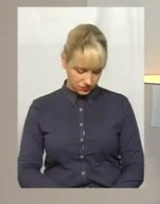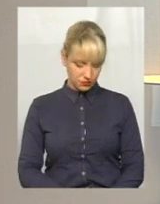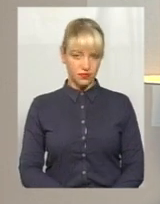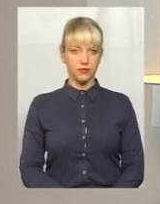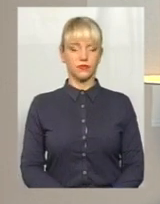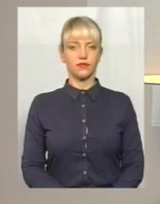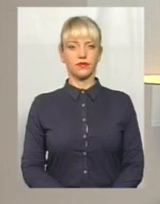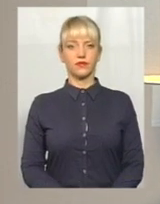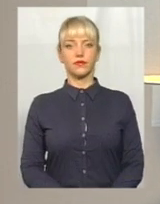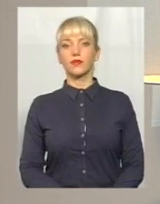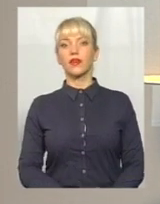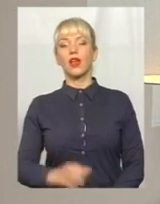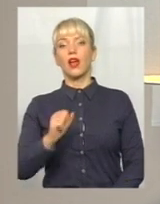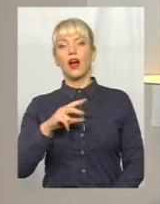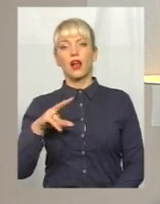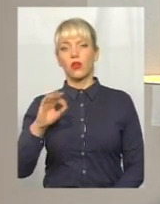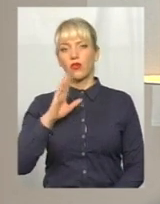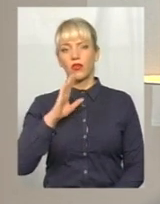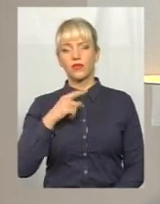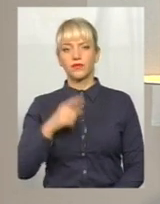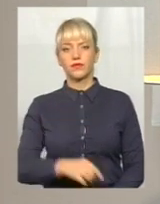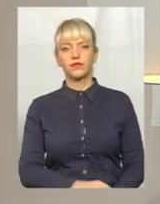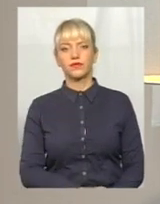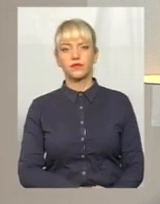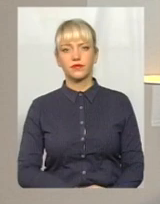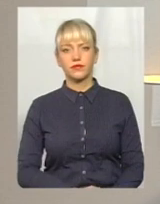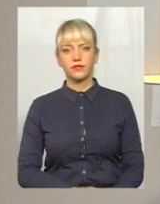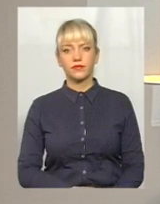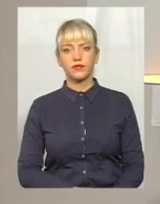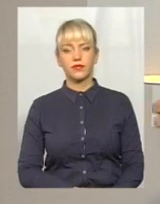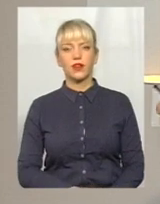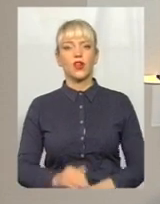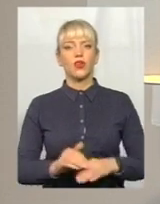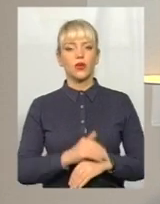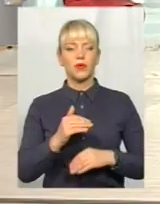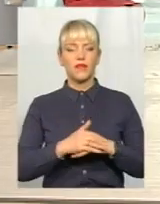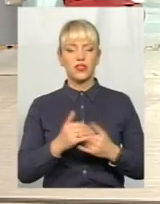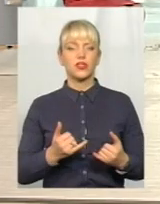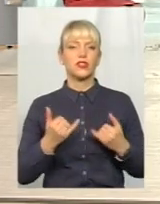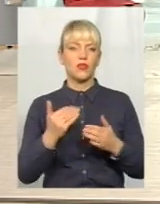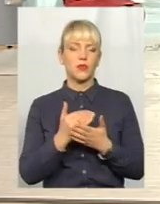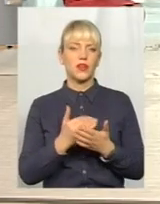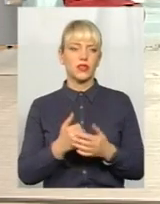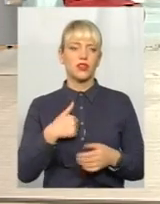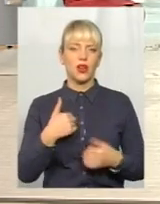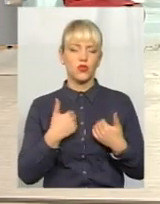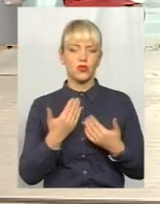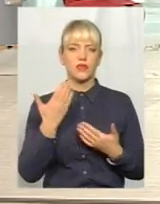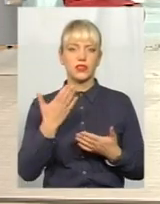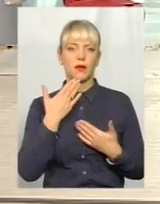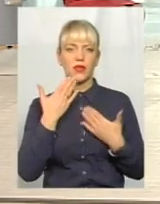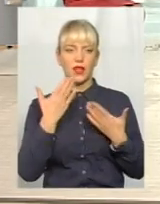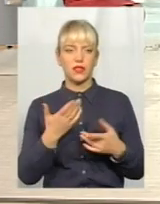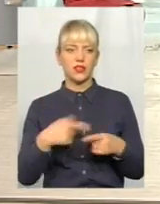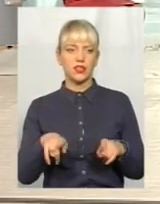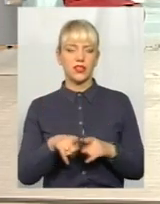Добрий вечір, ви в ефірі. Алло. Добрий вечір, говоріть, ми вас чуємо. Добрий вечір вам, шановна передача. Я хочу вам запитати такі